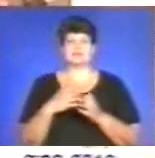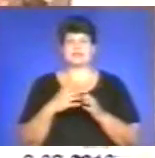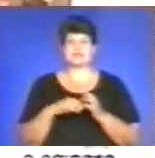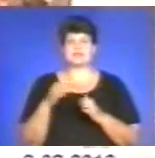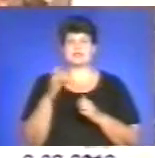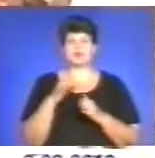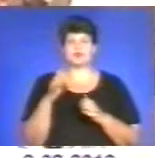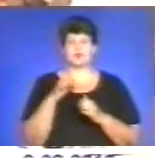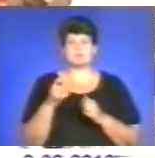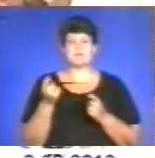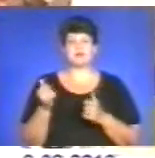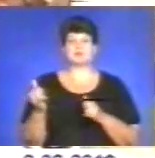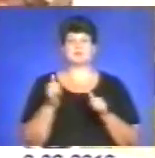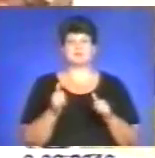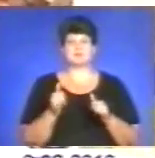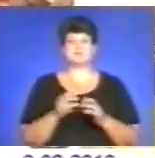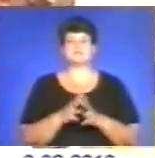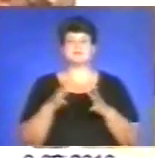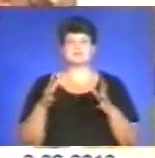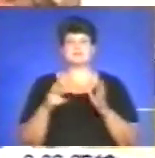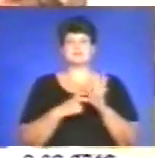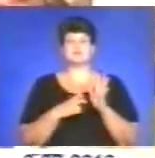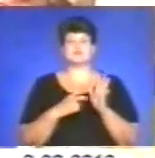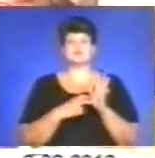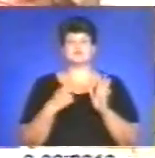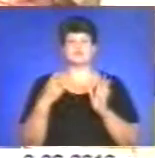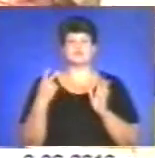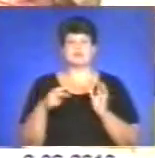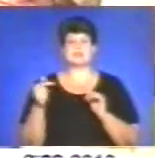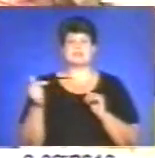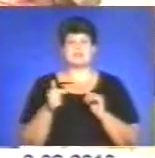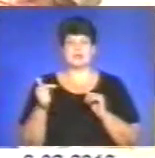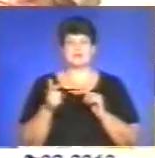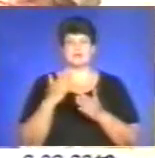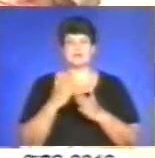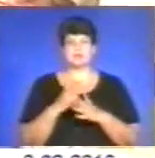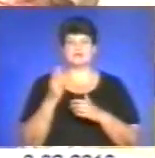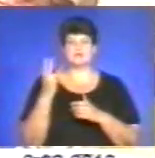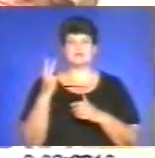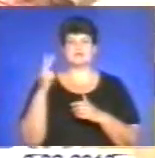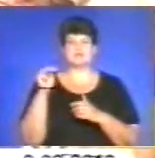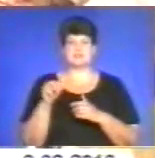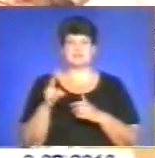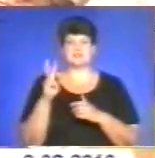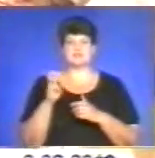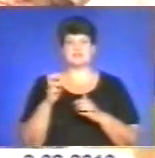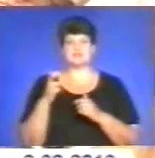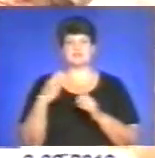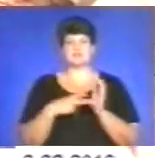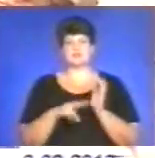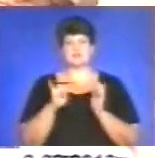у малозабезпечених багатодітних сім'ях зріс на 726 гривень і становить 2384 гривень.